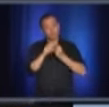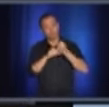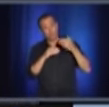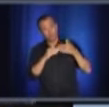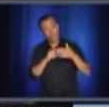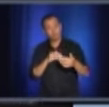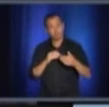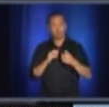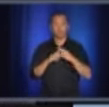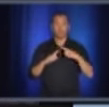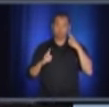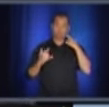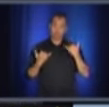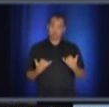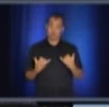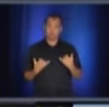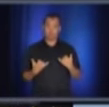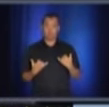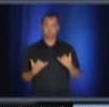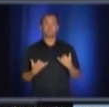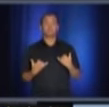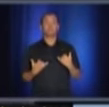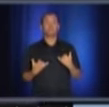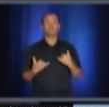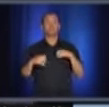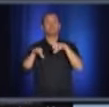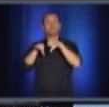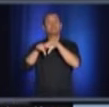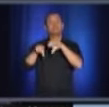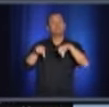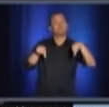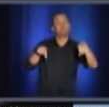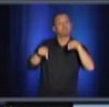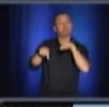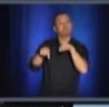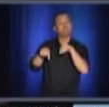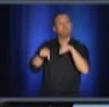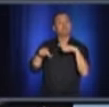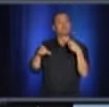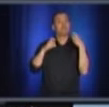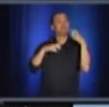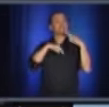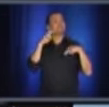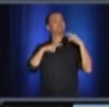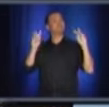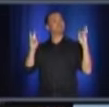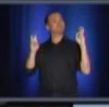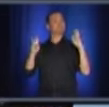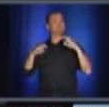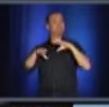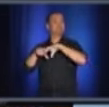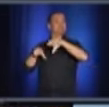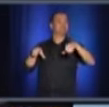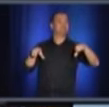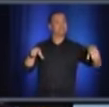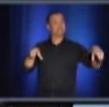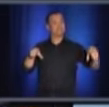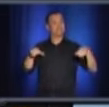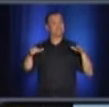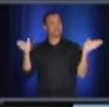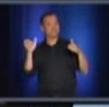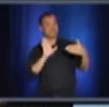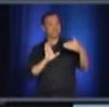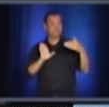ce qu'il faut faire, c'est qu'il faut accéder à des installations modulaires. Cela peut prendre des mois